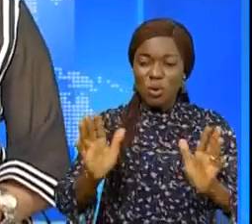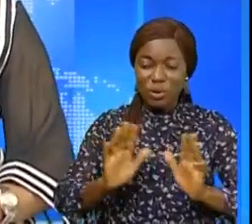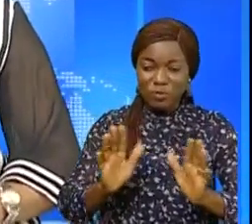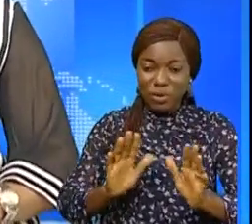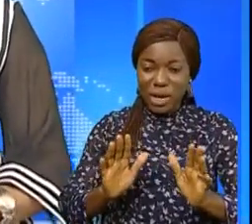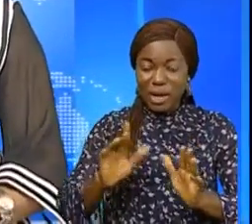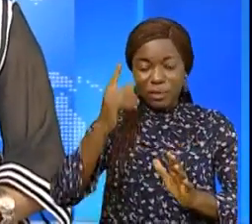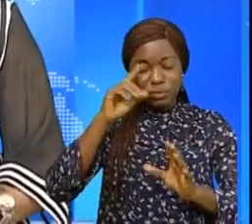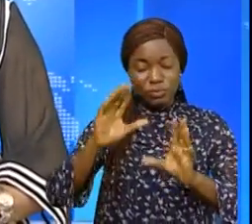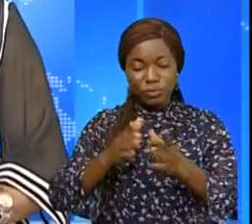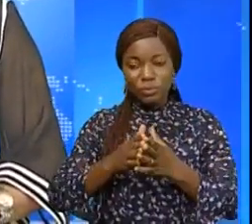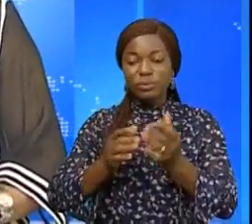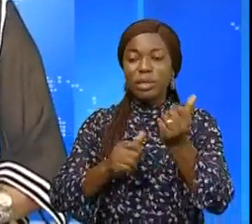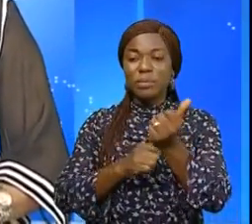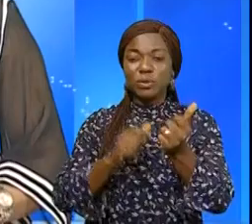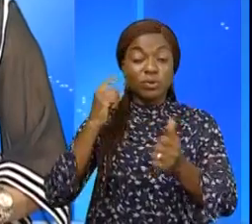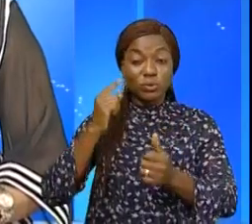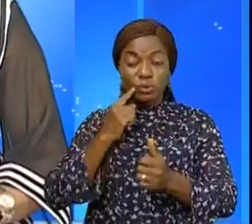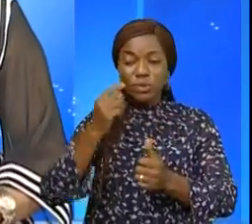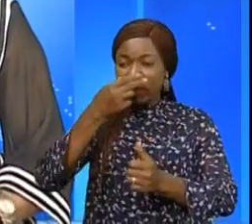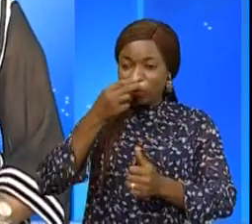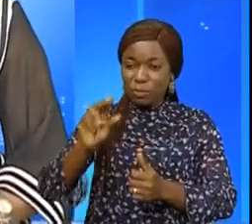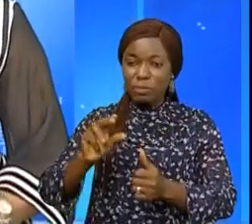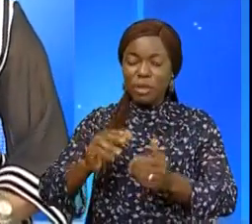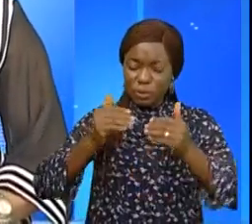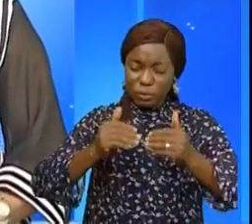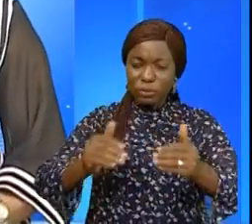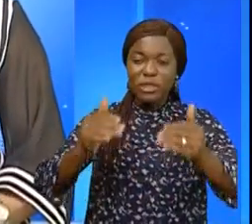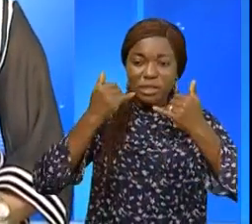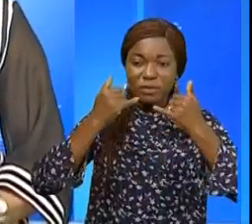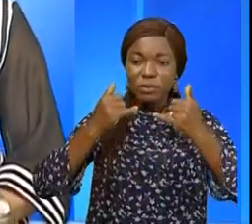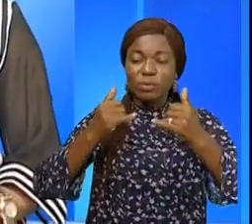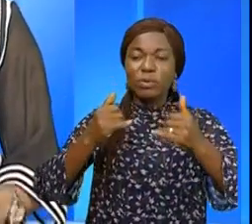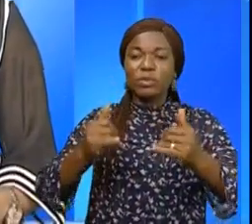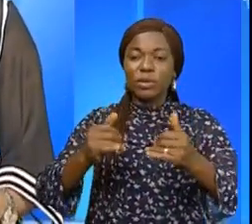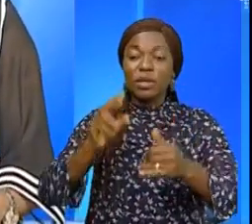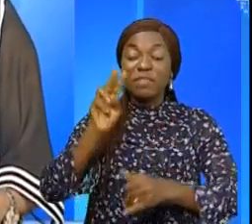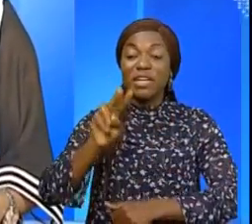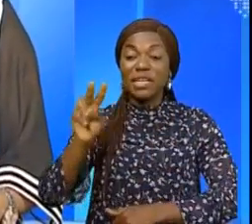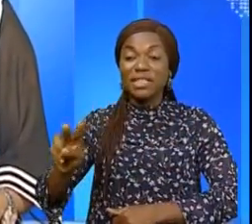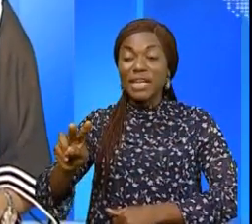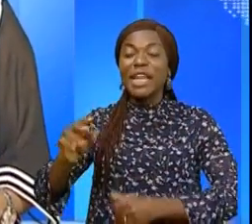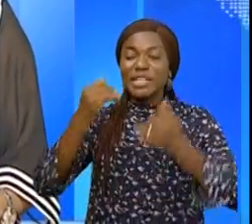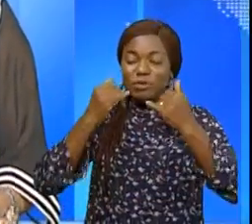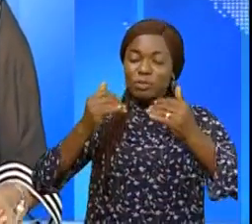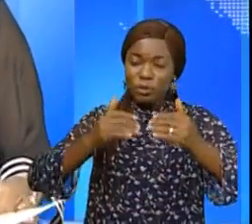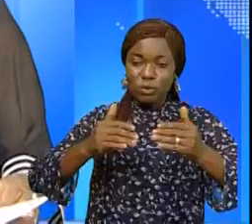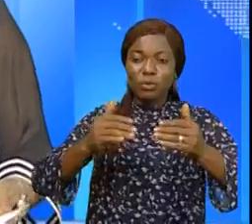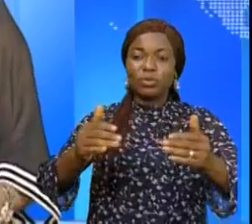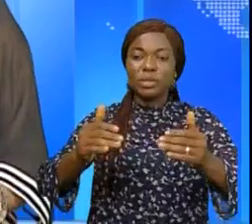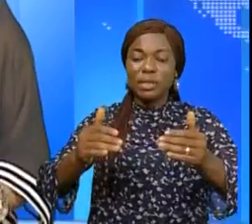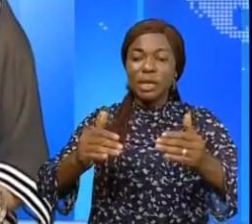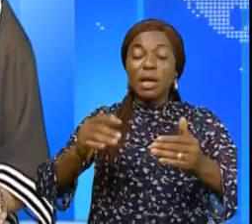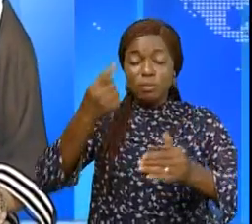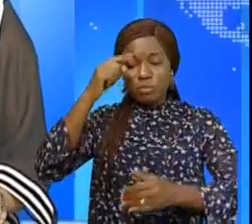pour la réalisation prenez rendez-vous avec les informations tout à l'heure à 22h et d'ici là